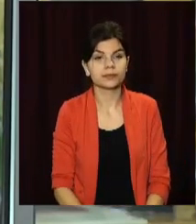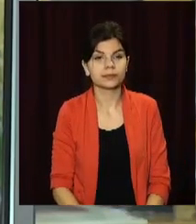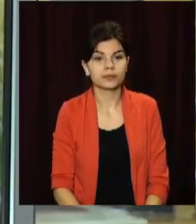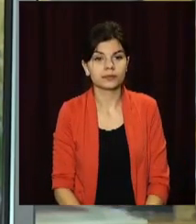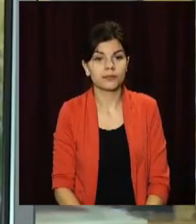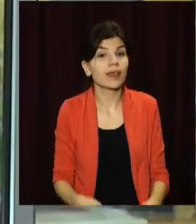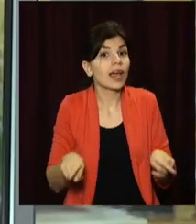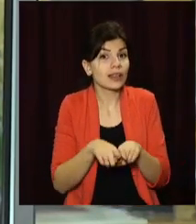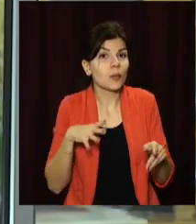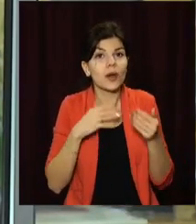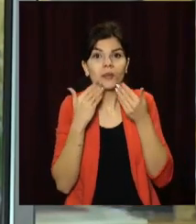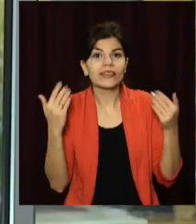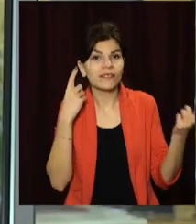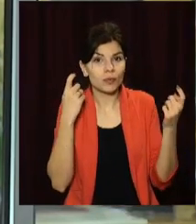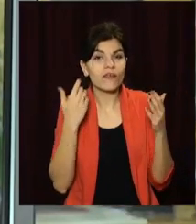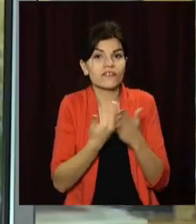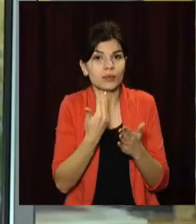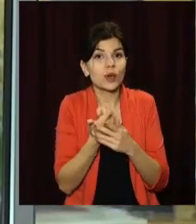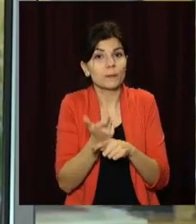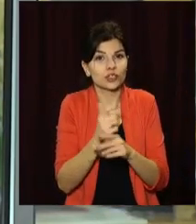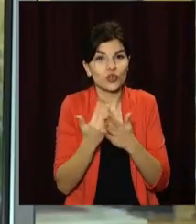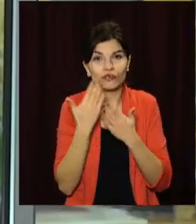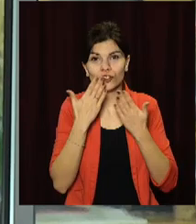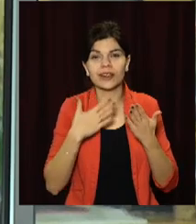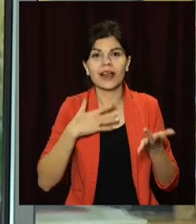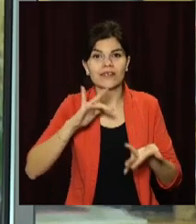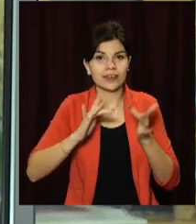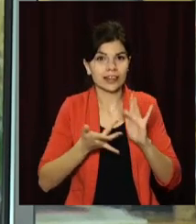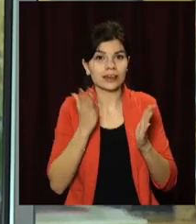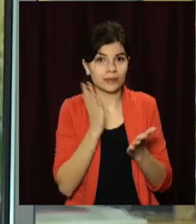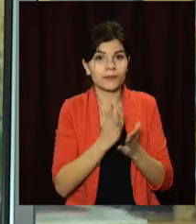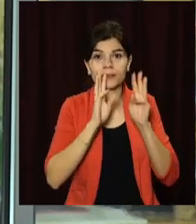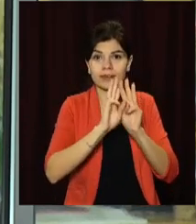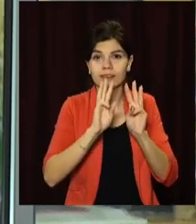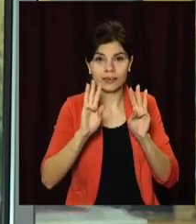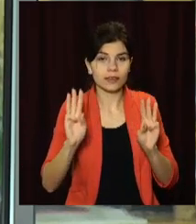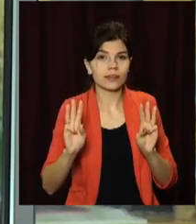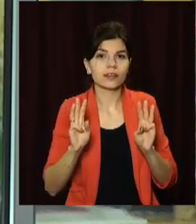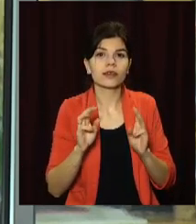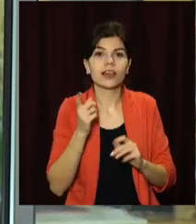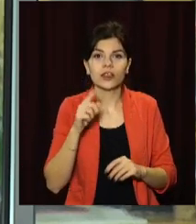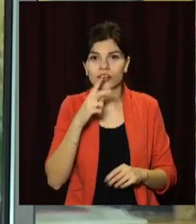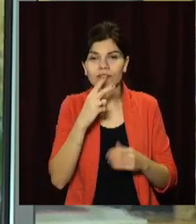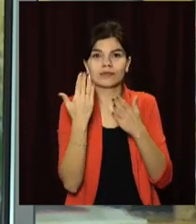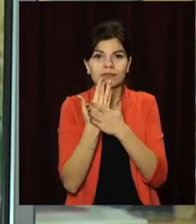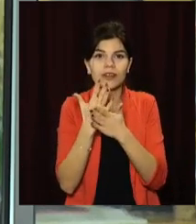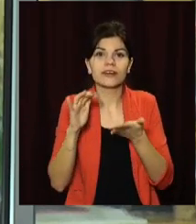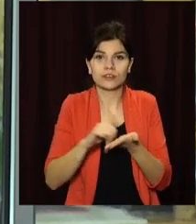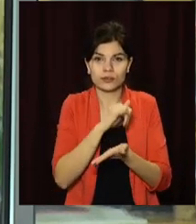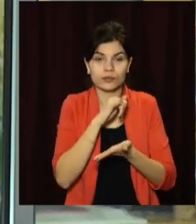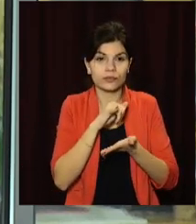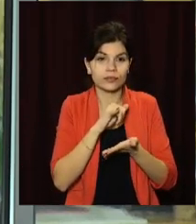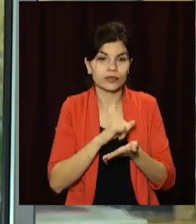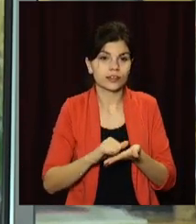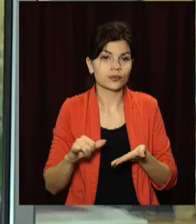Такою була остання інформація випуску. Більше новин читайте на нашому сайті opentv.media, дивіться сюжети в соціальних